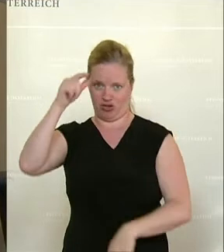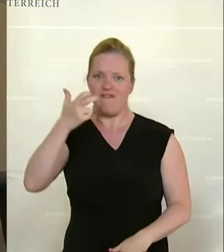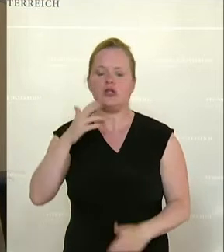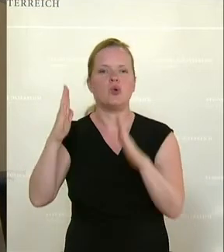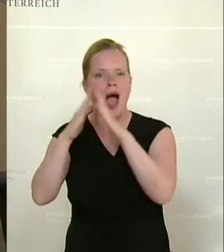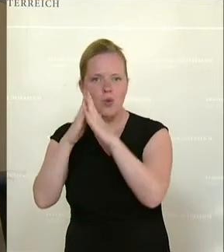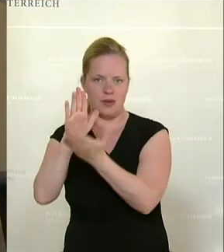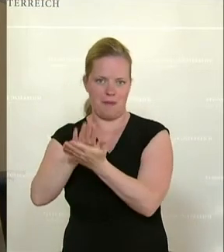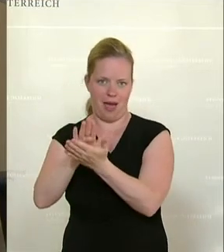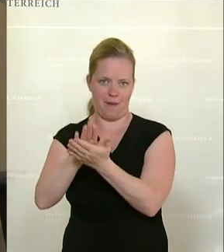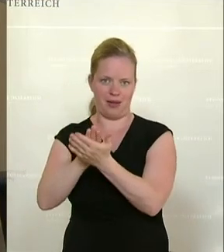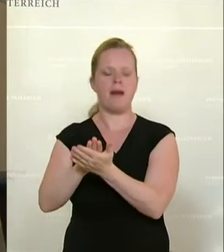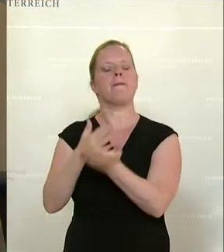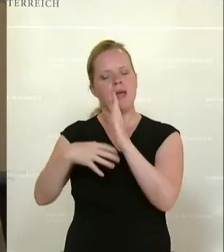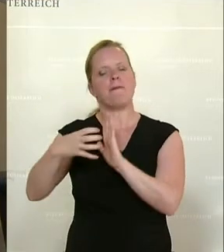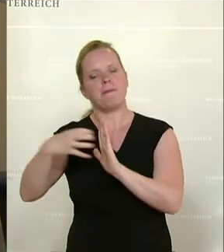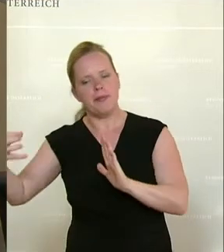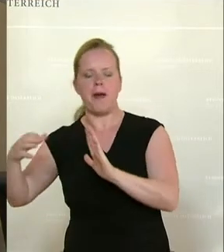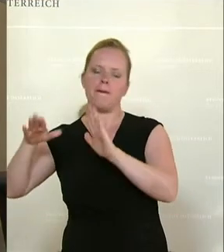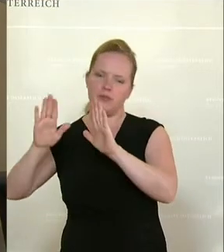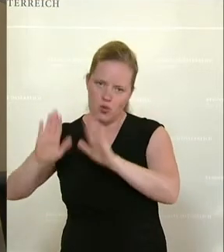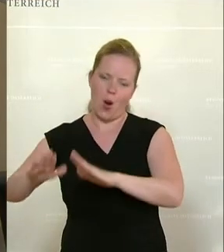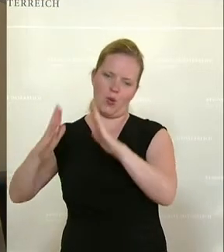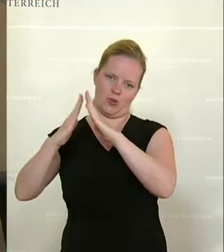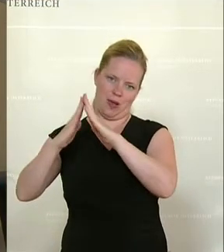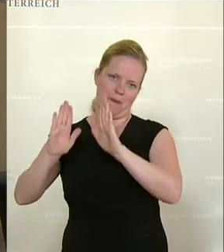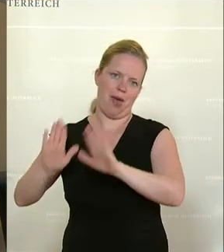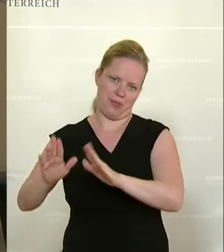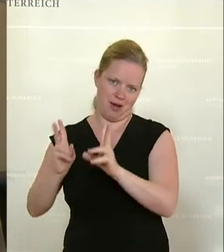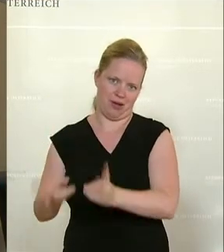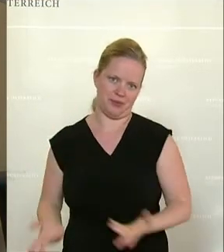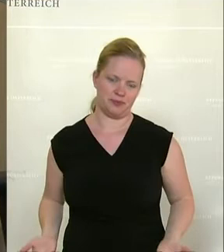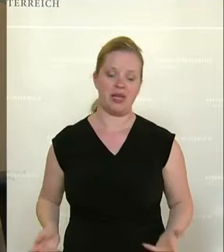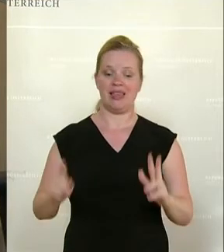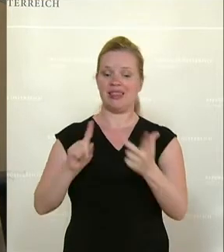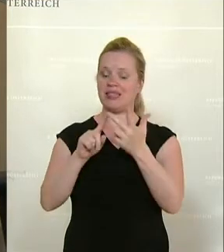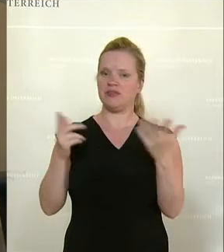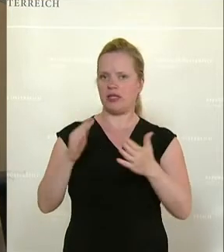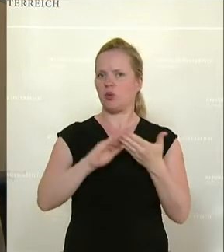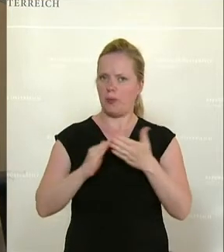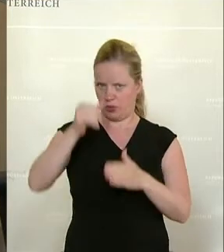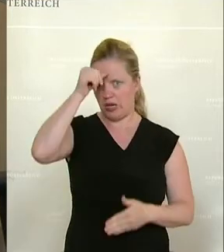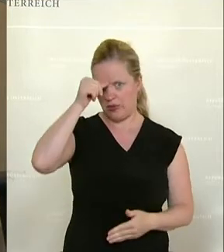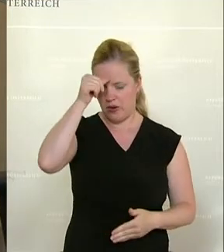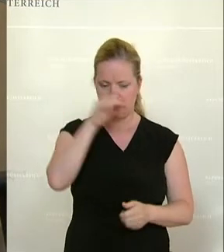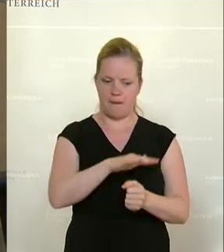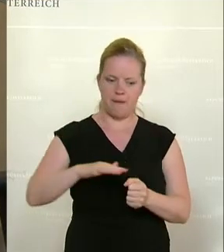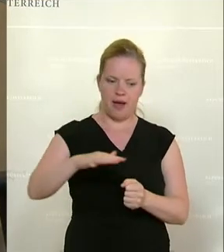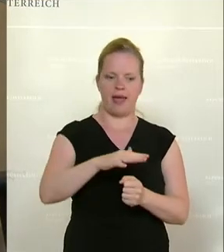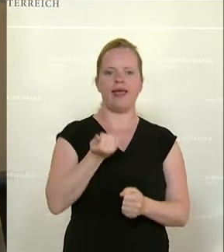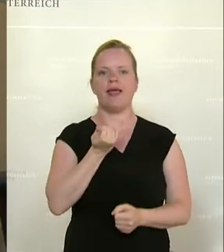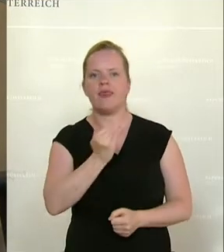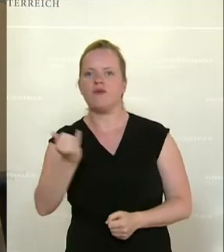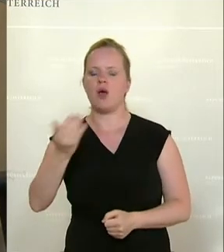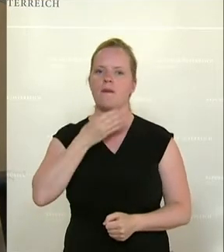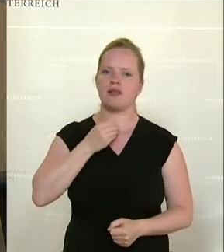wollen, in aller Regel auch wirklich länger zu Hause bleiben können. Drittens soll die Community Nurse für individuelle